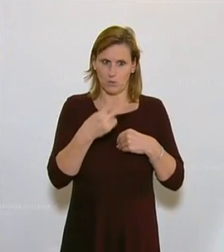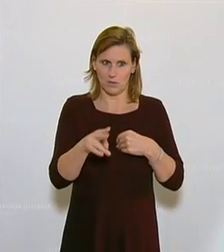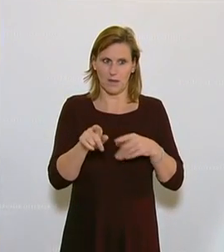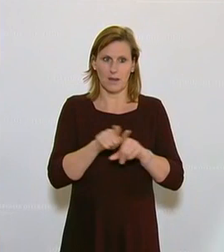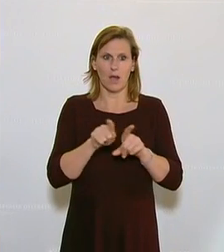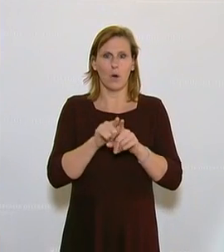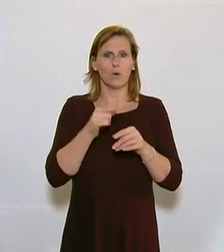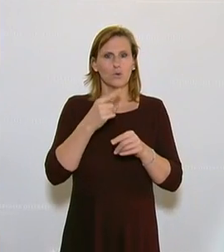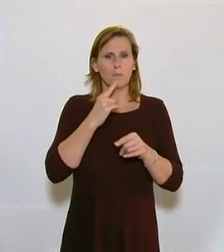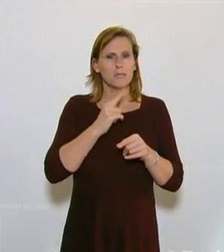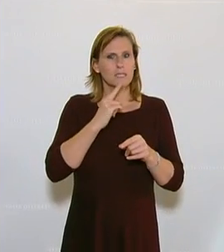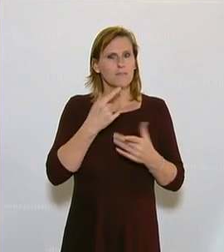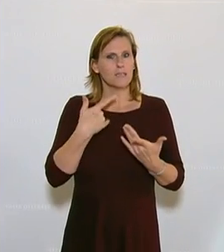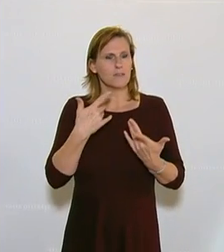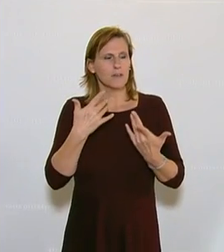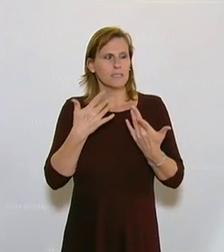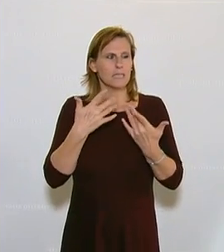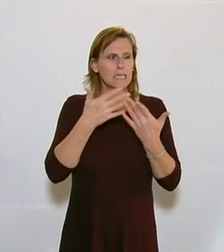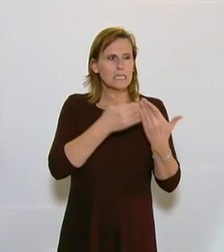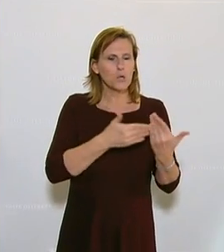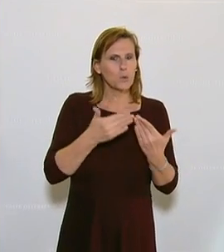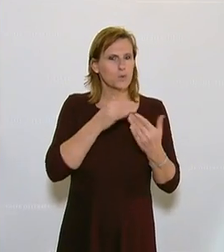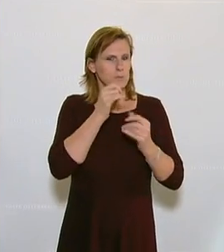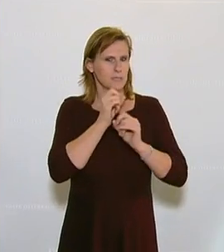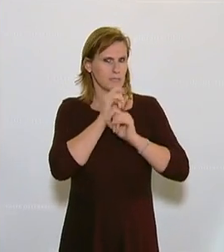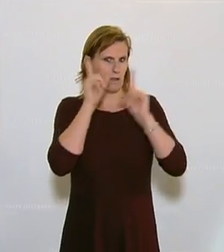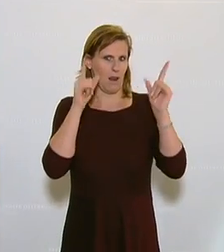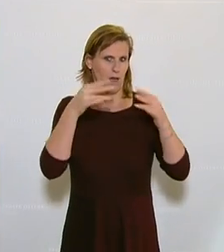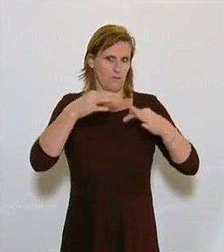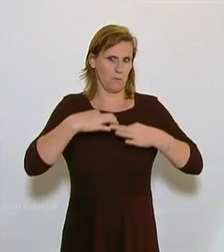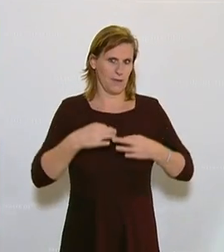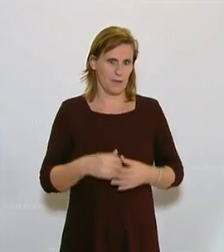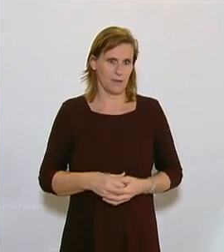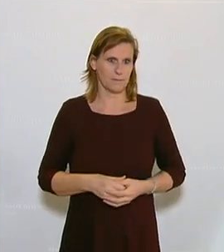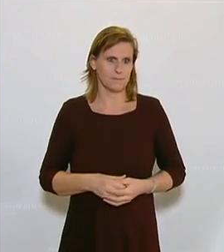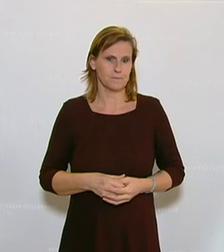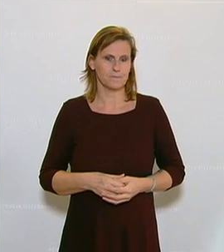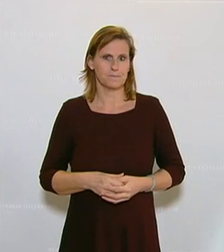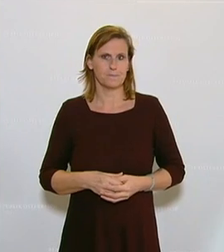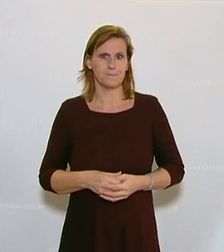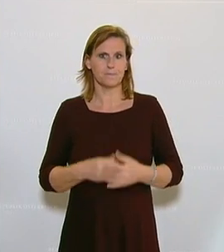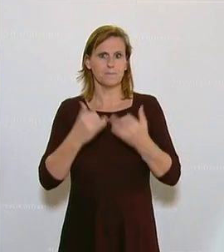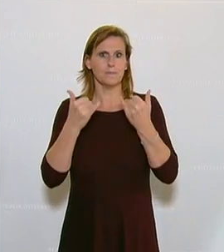irgendetwas im Busch ist, wenn man das unbedingt heute vorlegen muss. Und jetzt zu den konkreten Punkten.